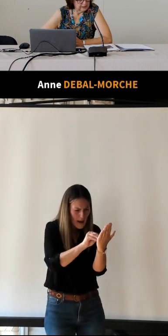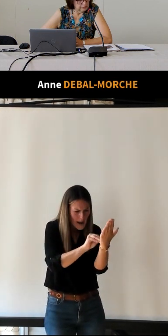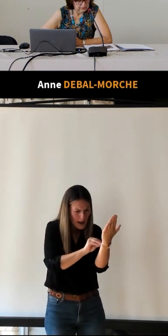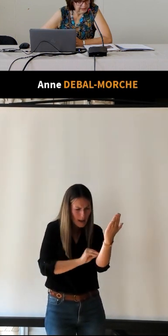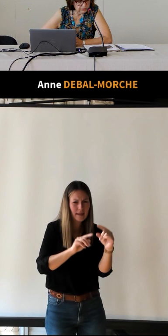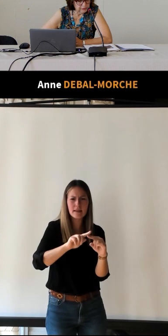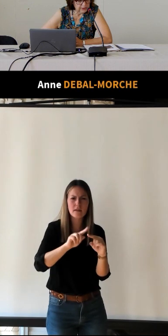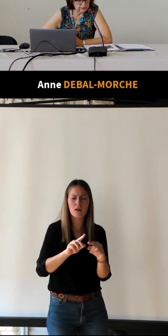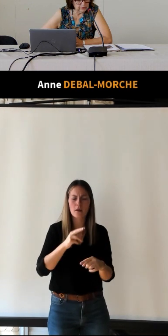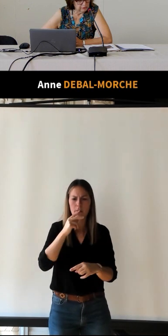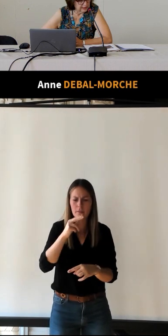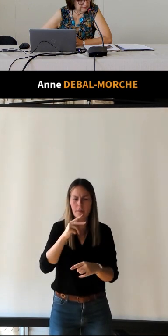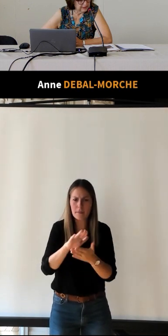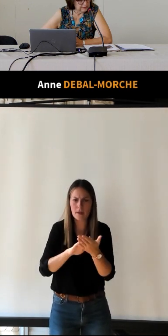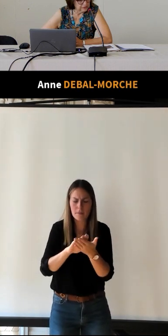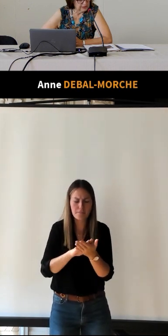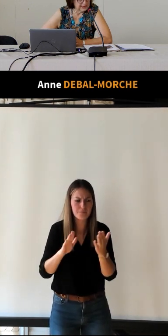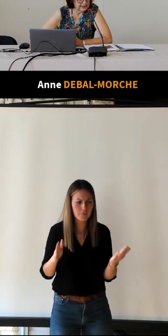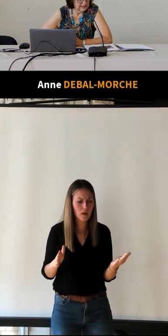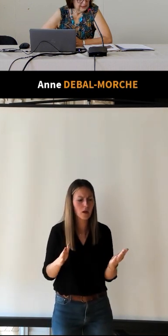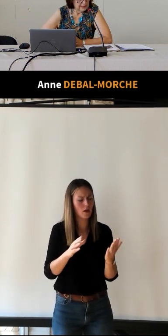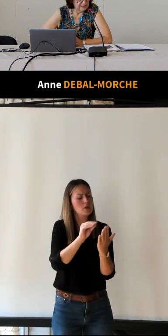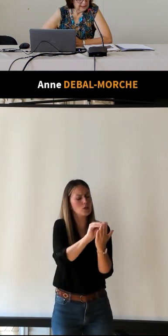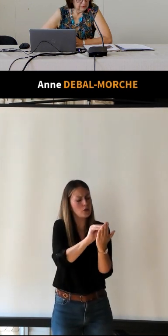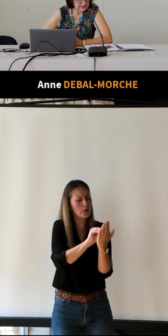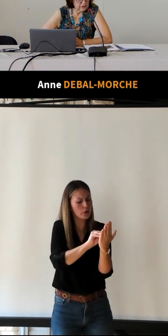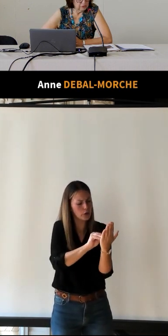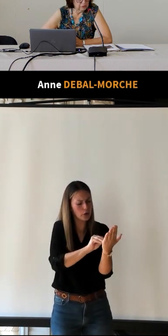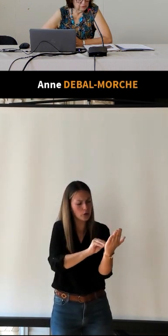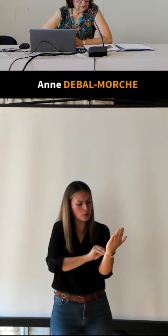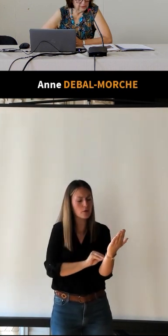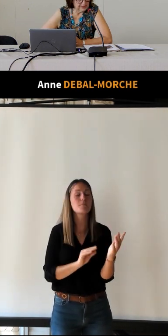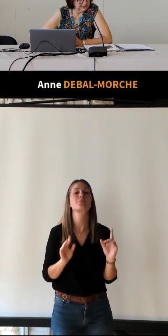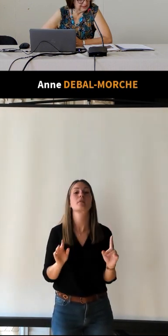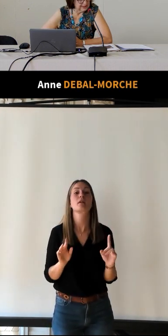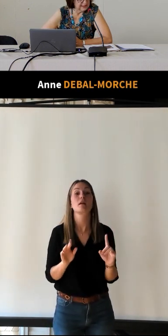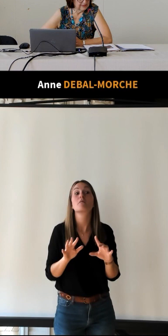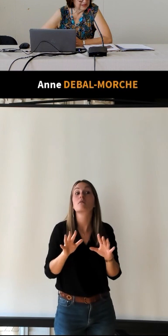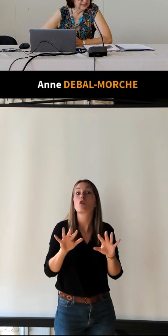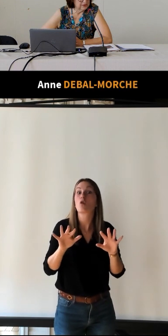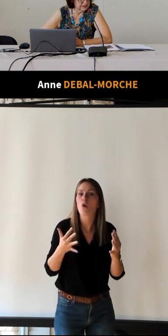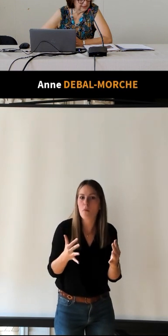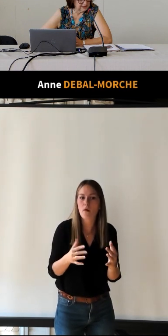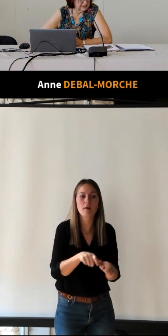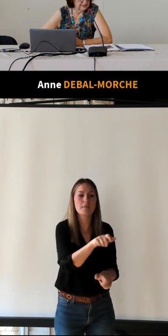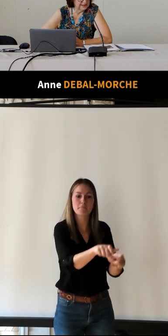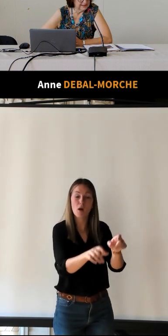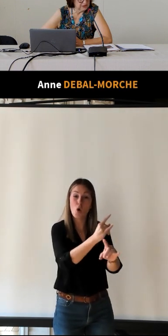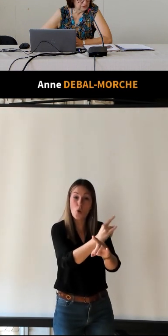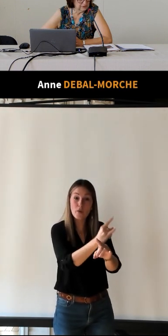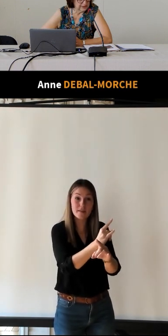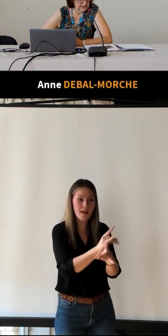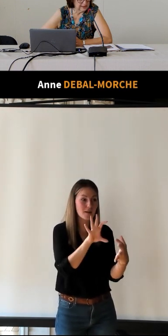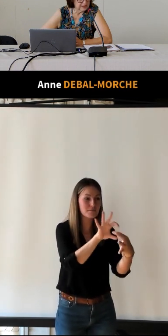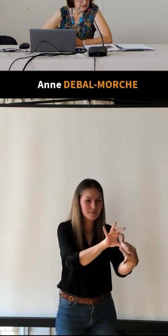et nous répondrons abondamment ce guide par les relations que nous nous sommes créées avec les hôtels, les